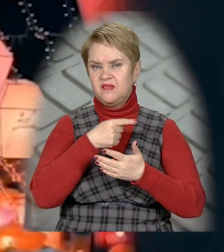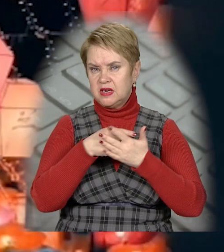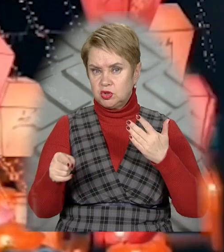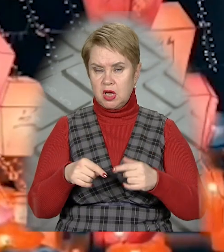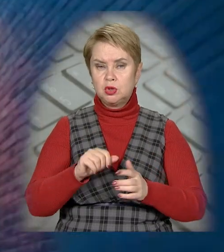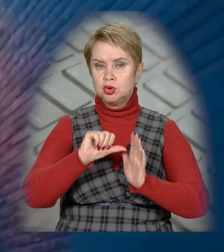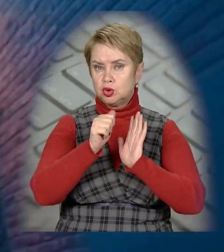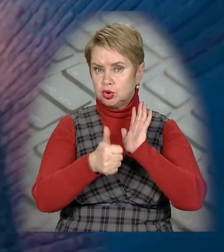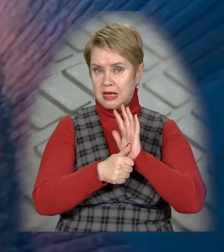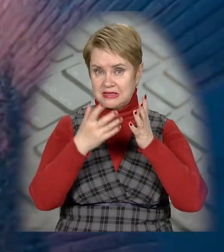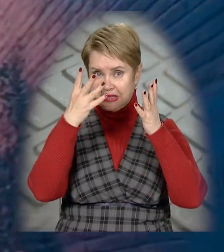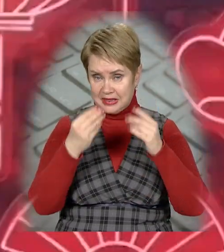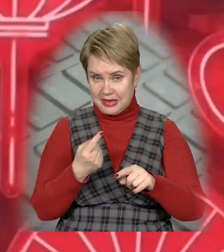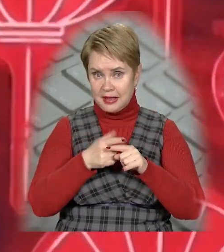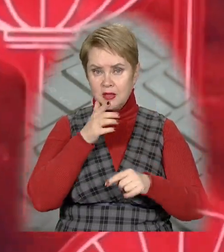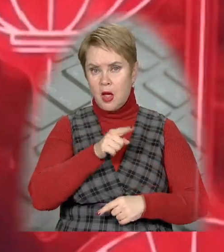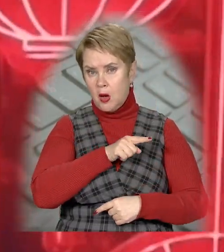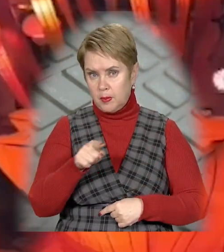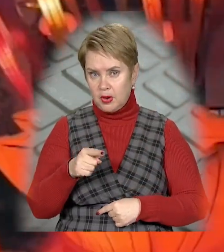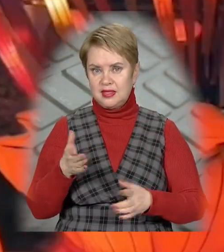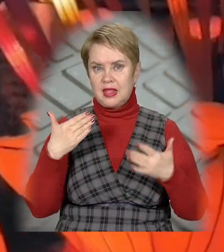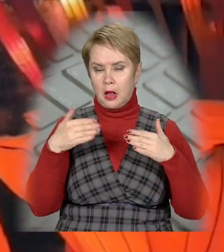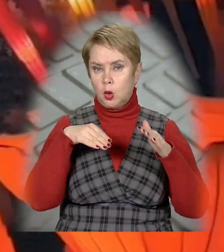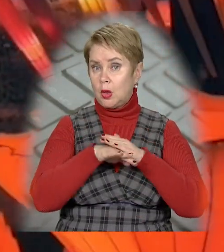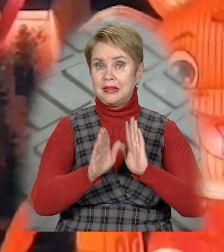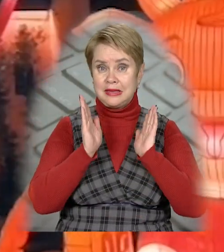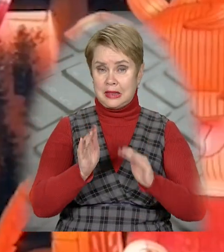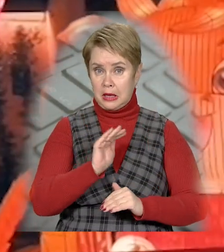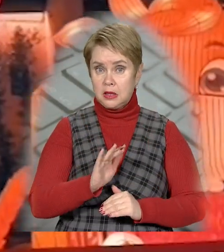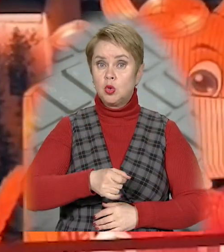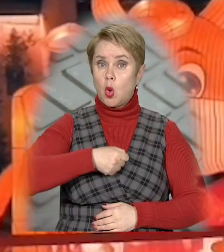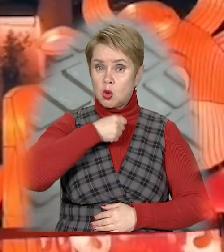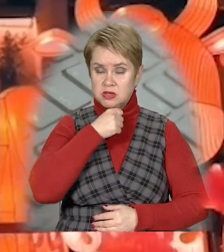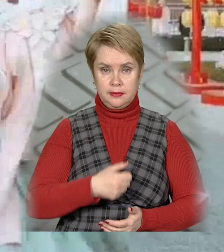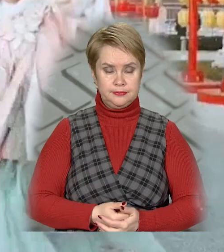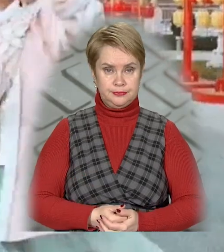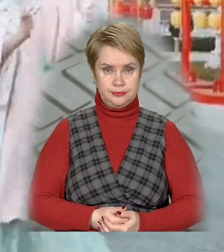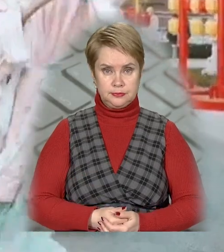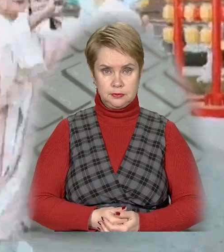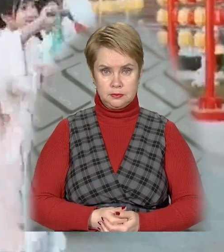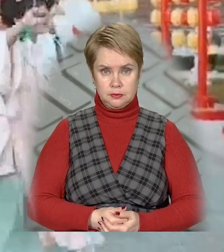відзначають впродовж 16 днів. І на цей період на канікули йдуть не лише діти, а й дорослі.